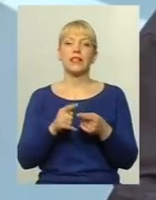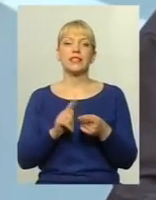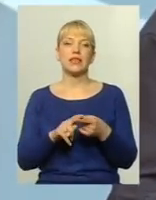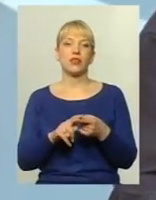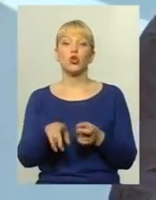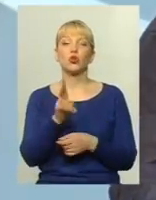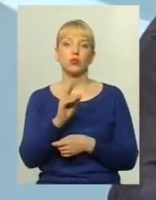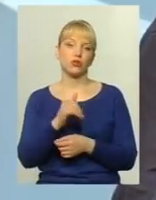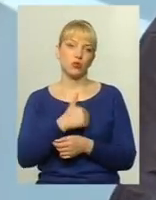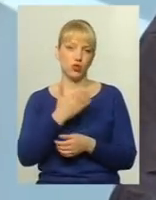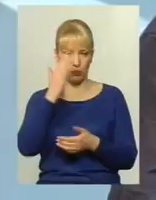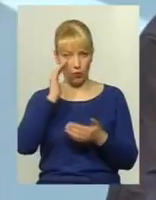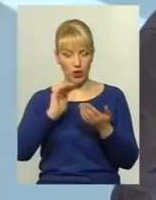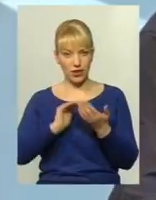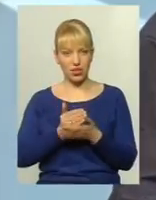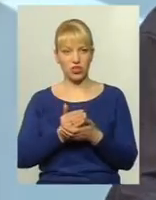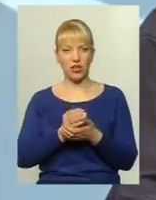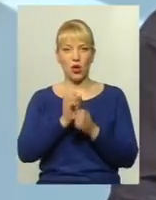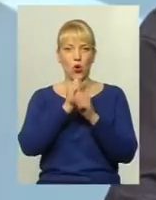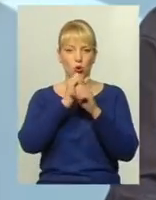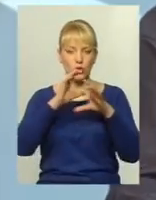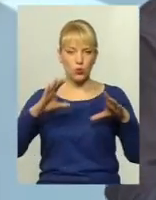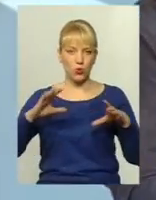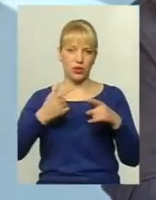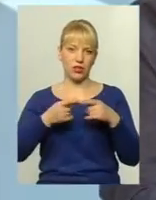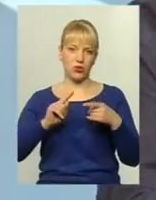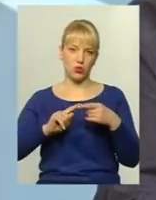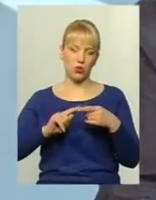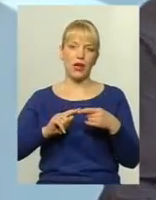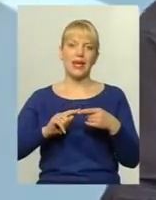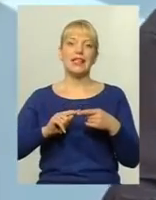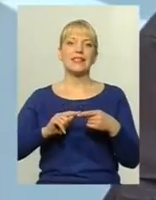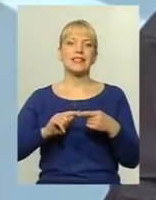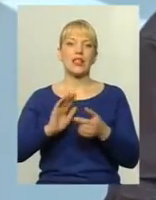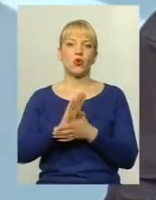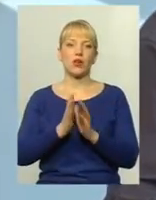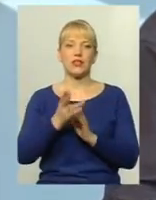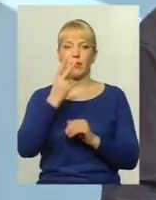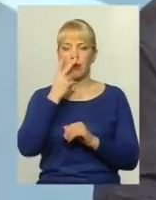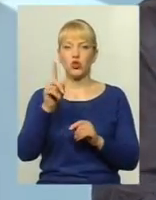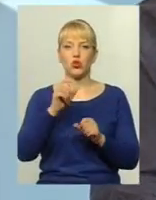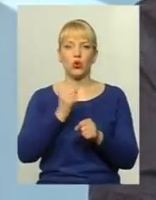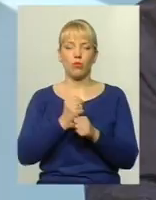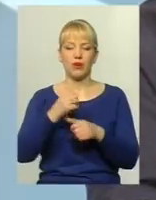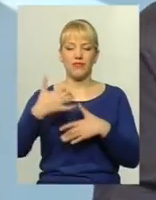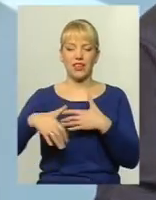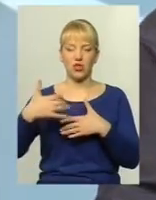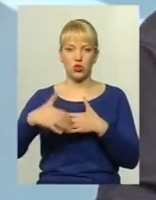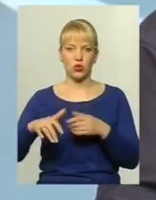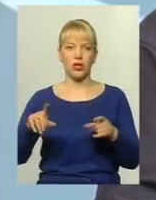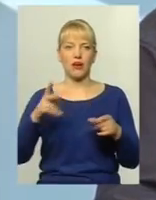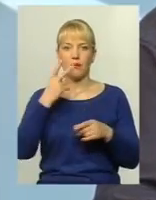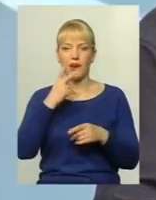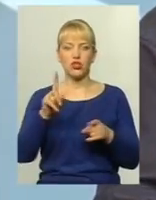Хтось хоче політичним чином розмутити ту ситуацію. Ви бачите, що робиться на сьогоднішній день в Херсоні. Ви бачите, що сьогодні